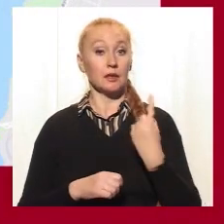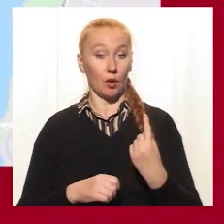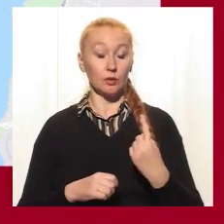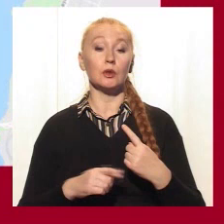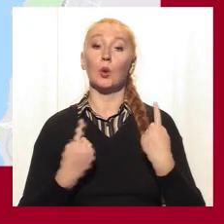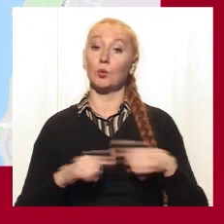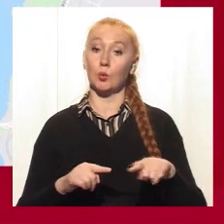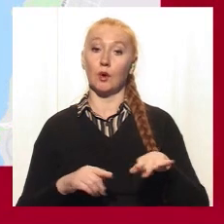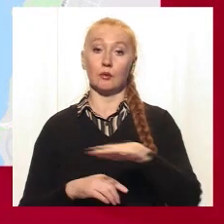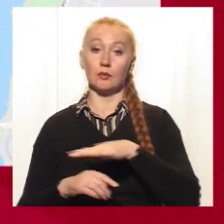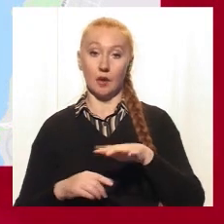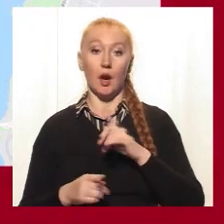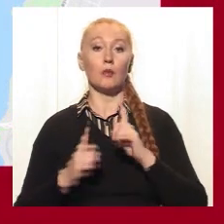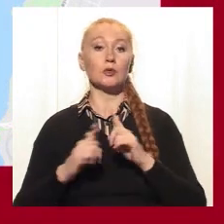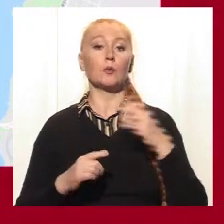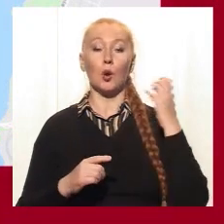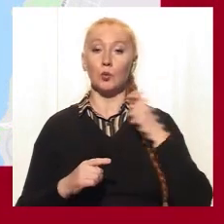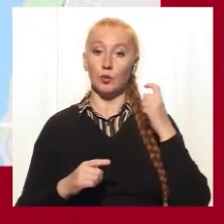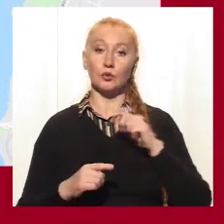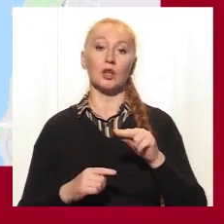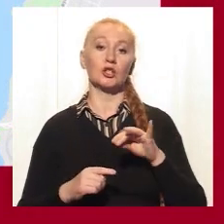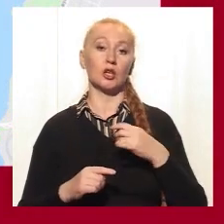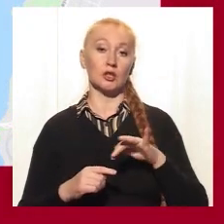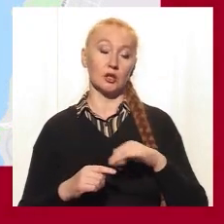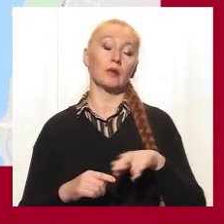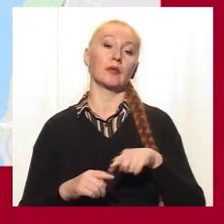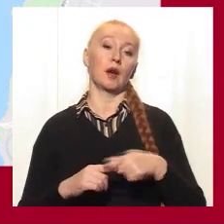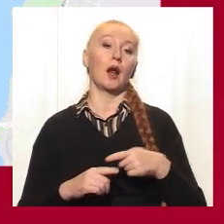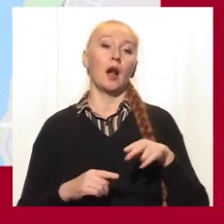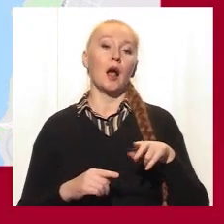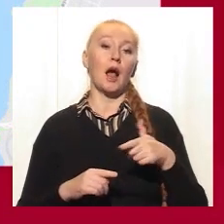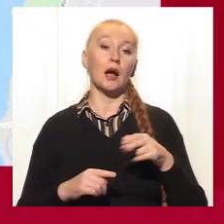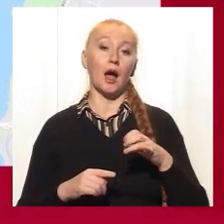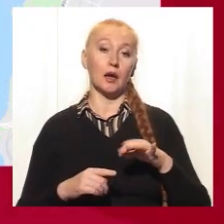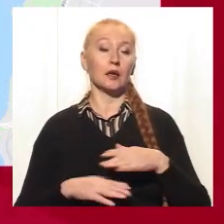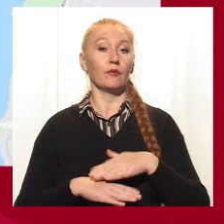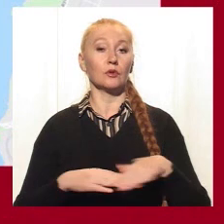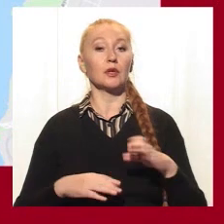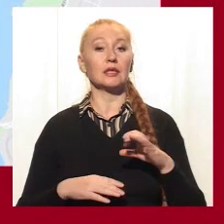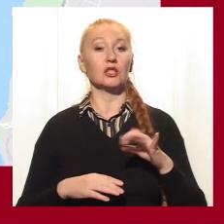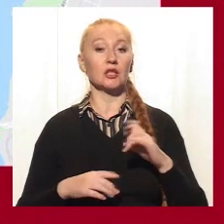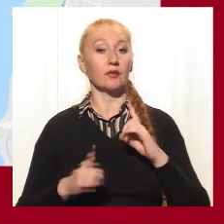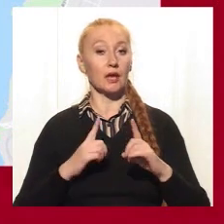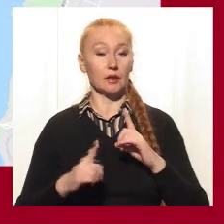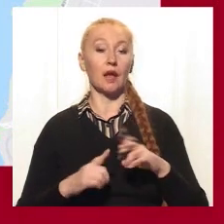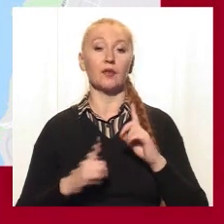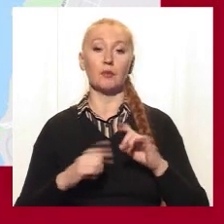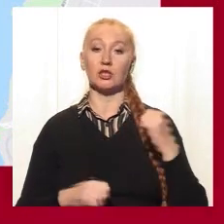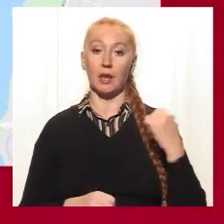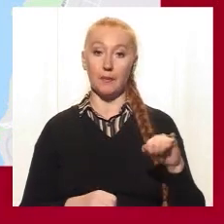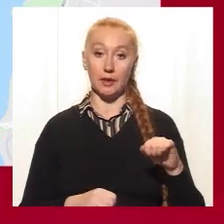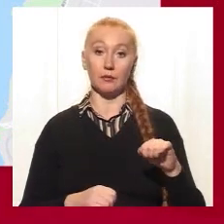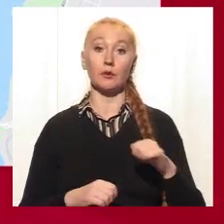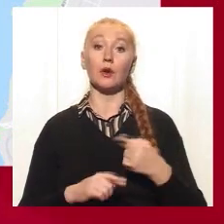Друга зона окреслена проспектом Пушкіна, вулицями Чернешевського, Пестера, проспектом Гагаріна, вулицями Свячеславська набережна та Набережна